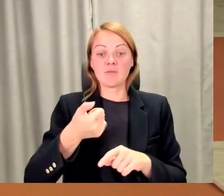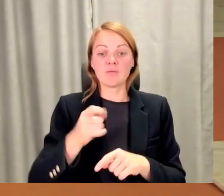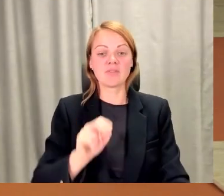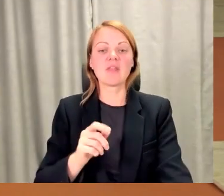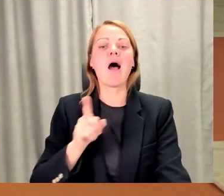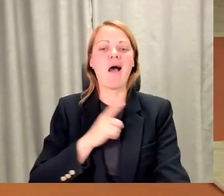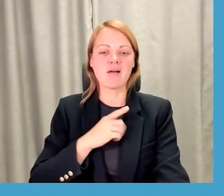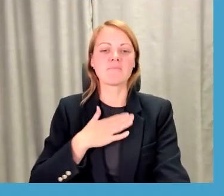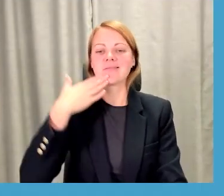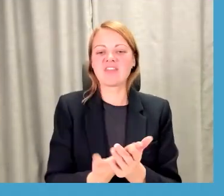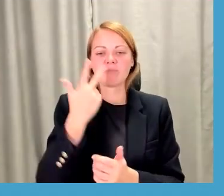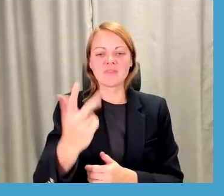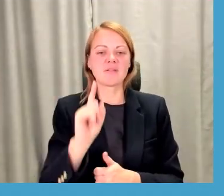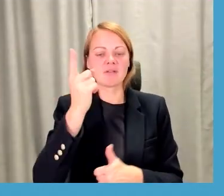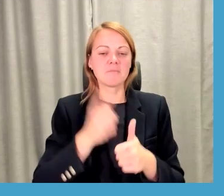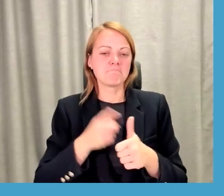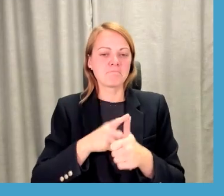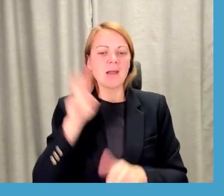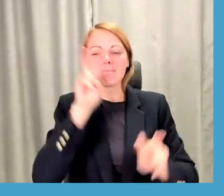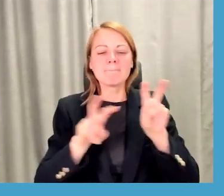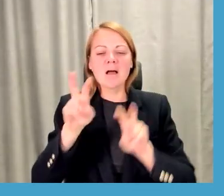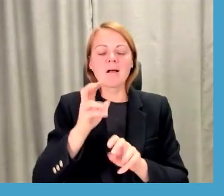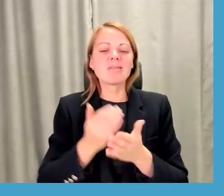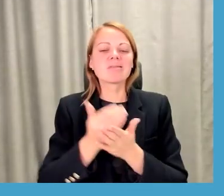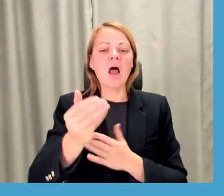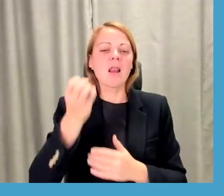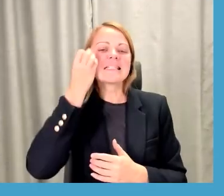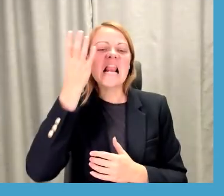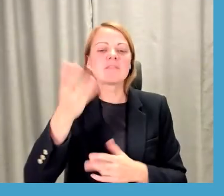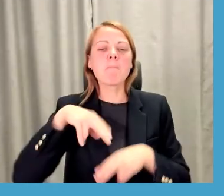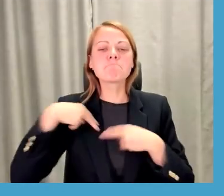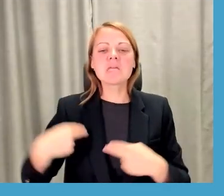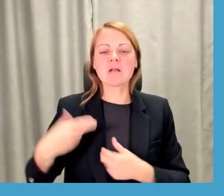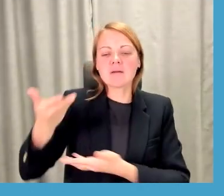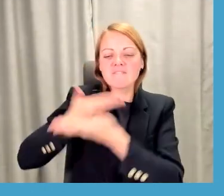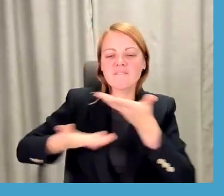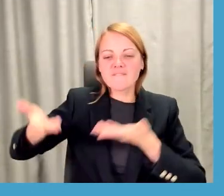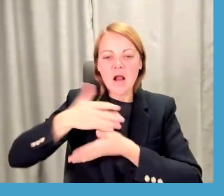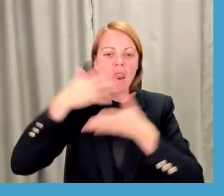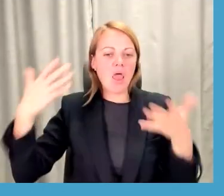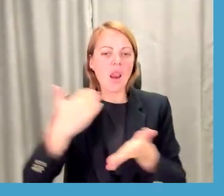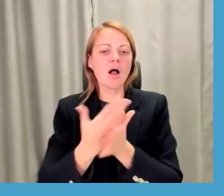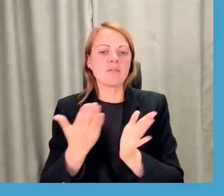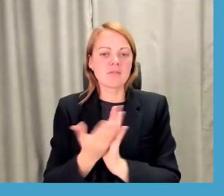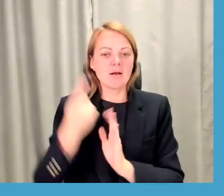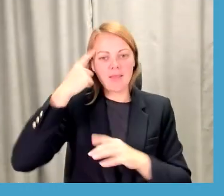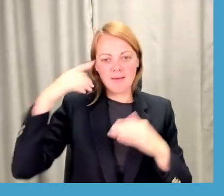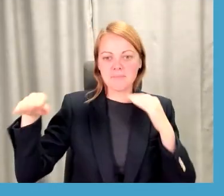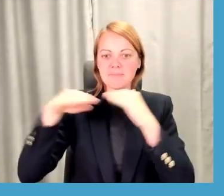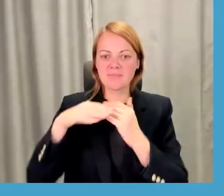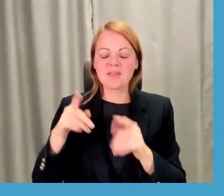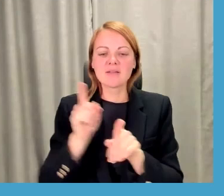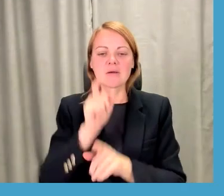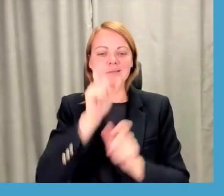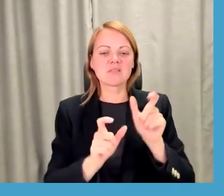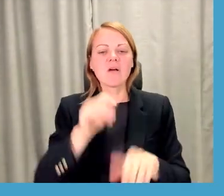ieteikumi. Pirmais meklēt tāvāk izglītībai doma biedrus. Jau daļai jau arī iepriekš no sāna jau minēja,